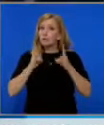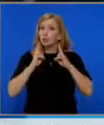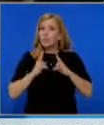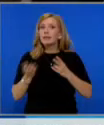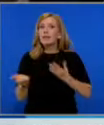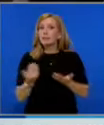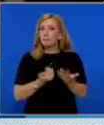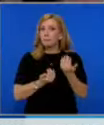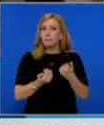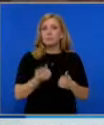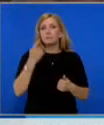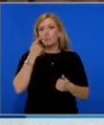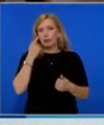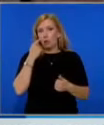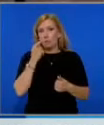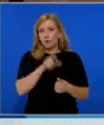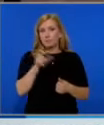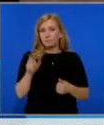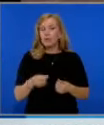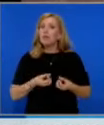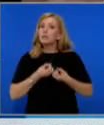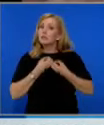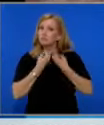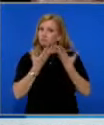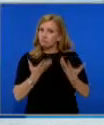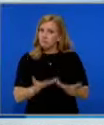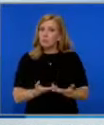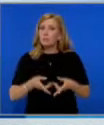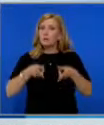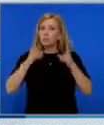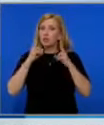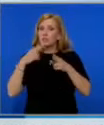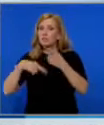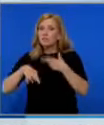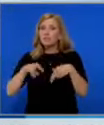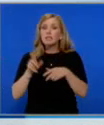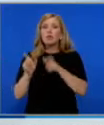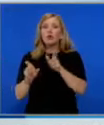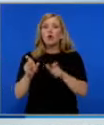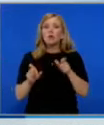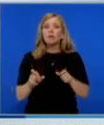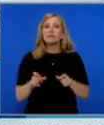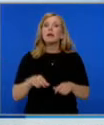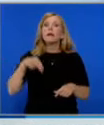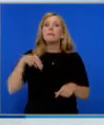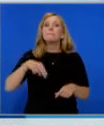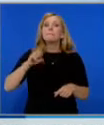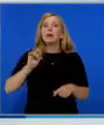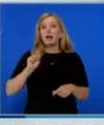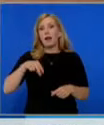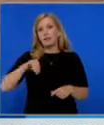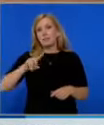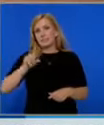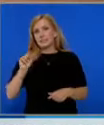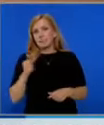Оценка, направена от независим борт, е дала зелена светлина на процеса по търсене на хора с парализа, които биха искали да се включат в